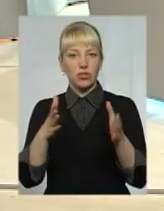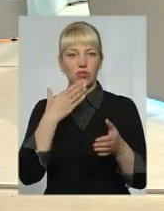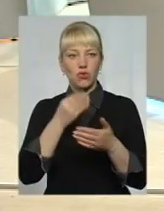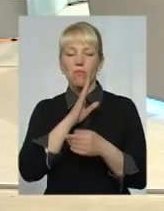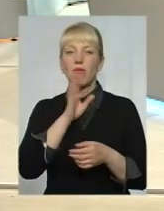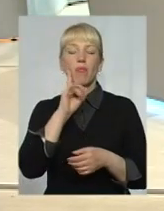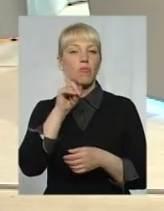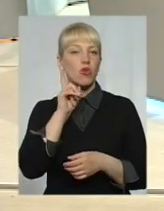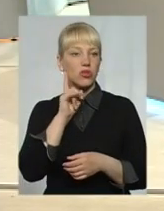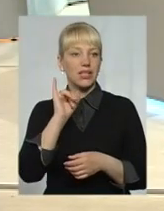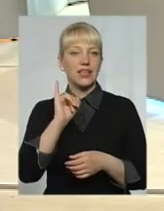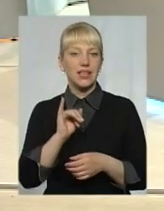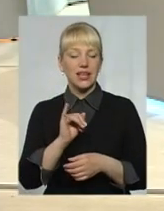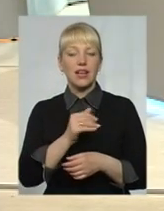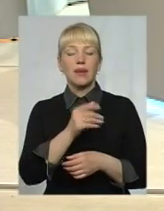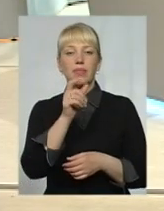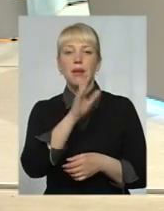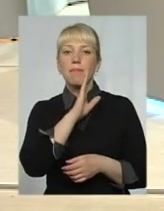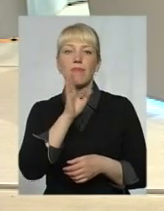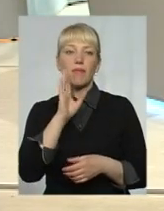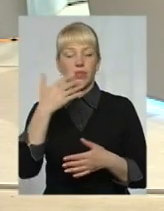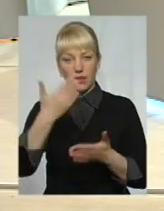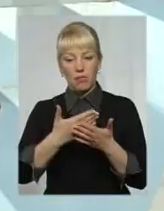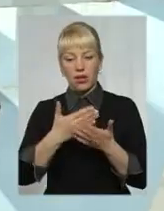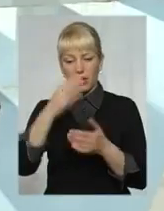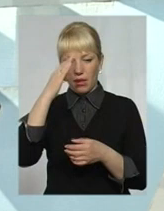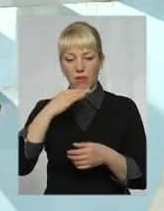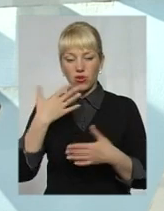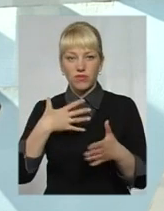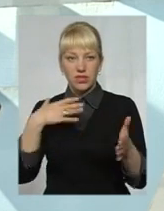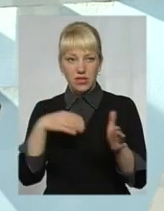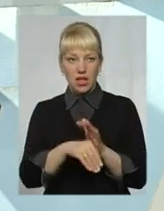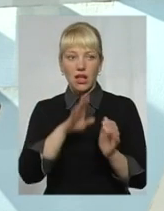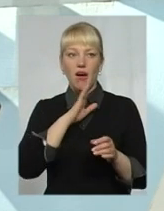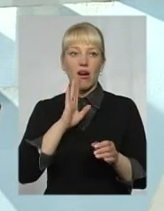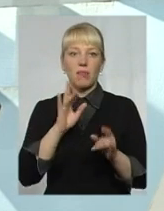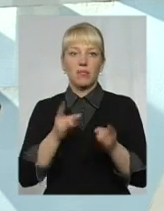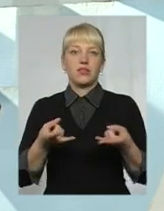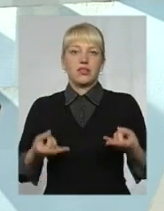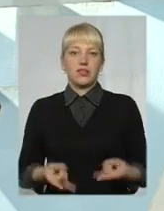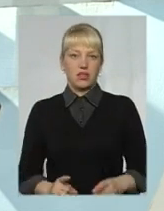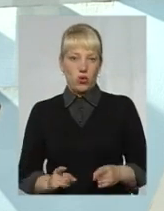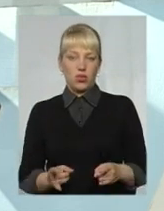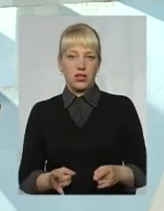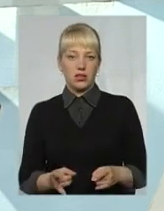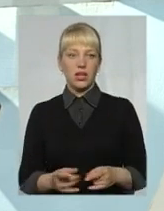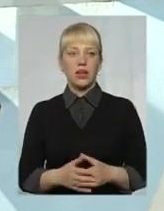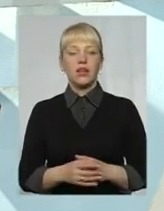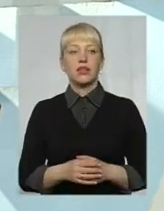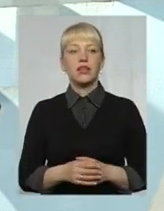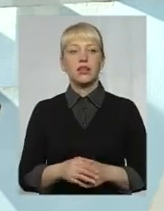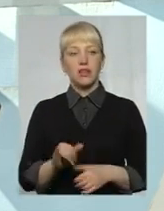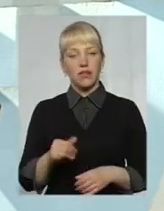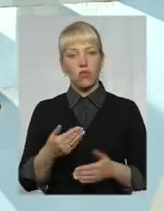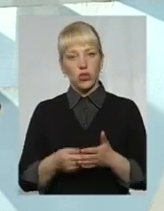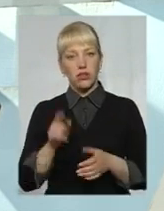мами молоді, і вони, батько вже загинув, а мама тільки після того має народити. І